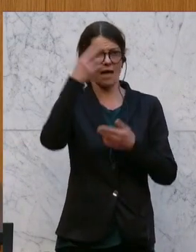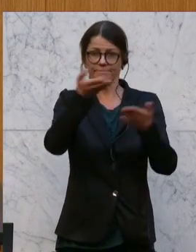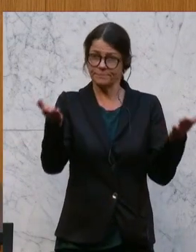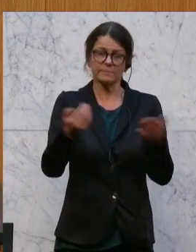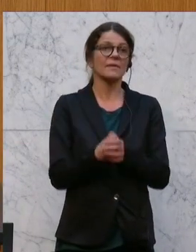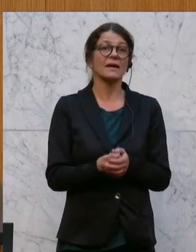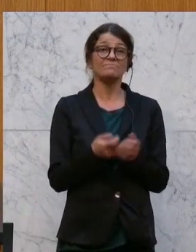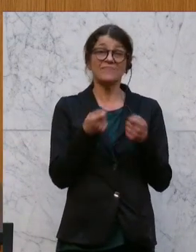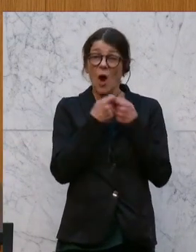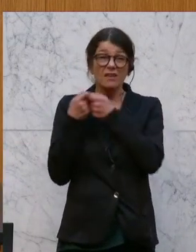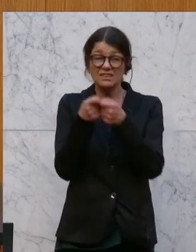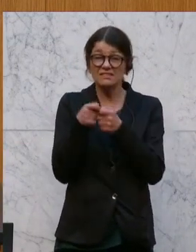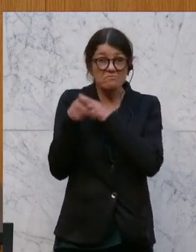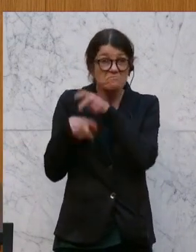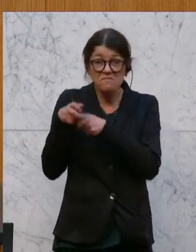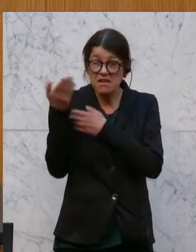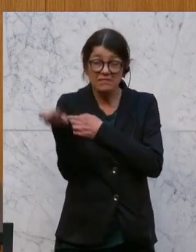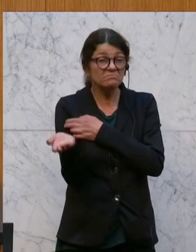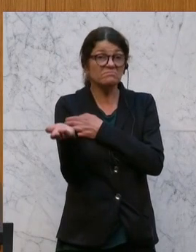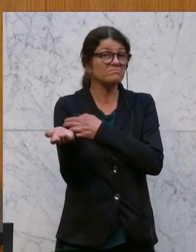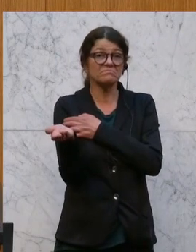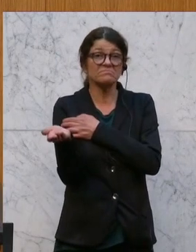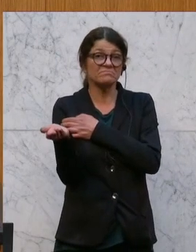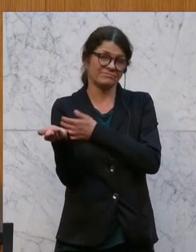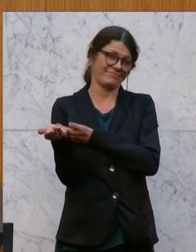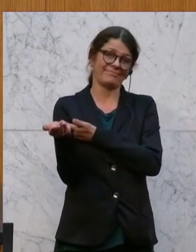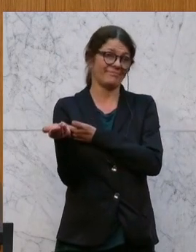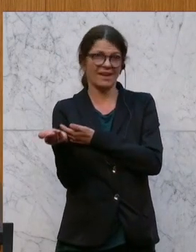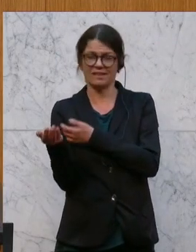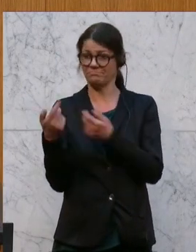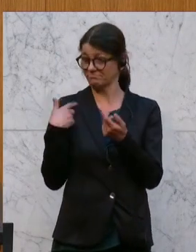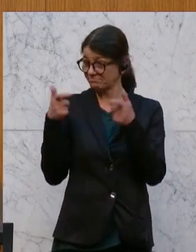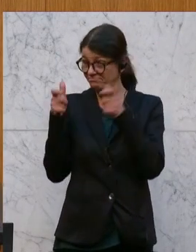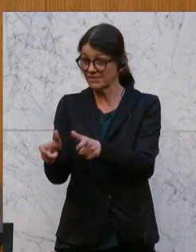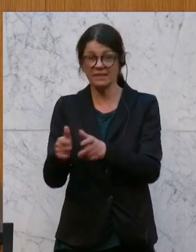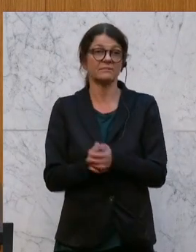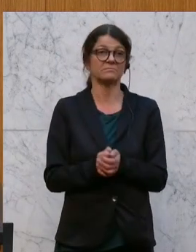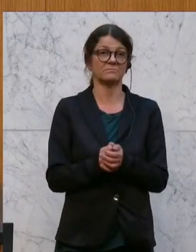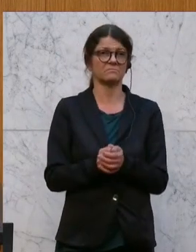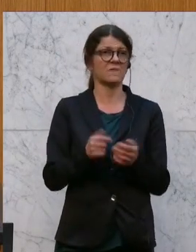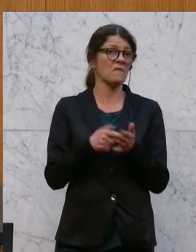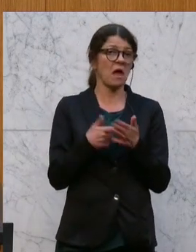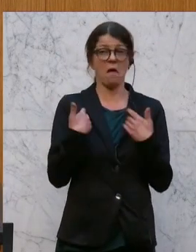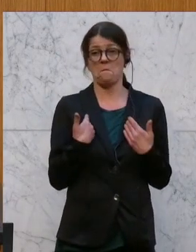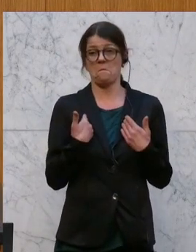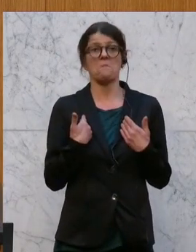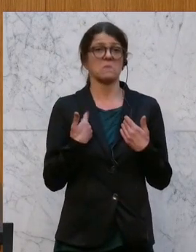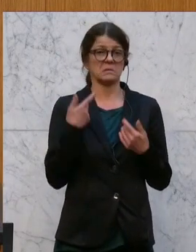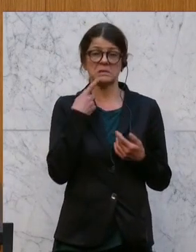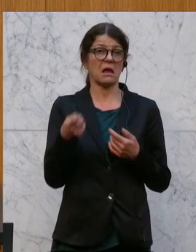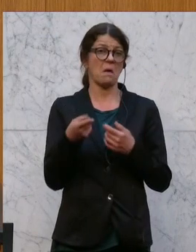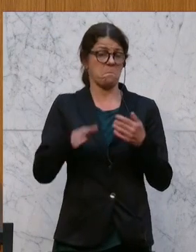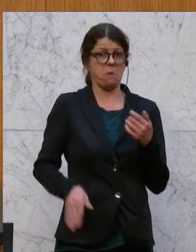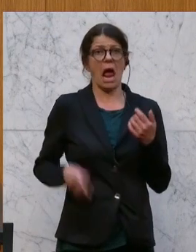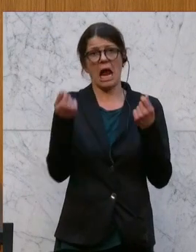dass organisierte Kriminalität nicht unterbunden wird, indem man die Verwendung von